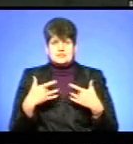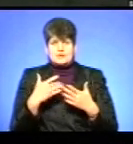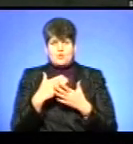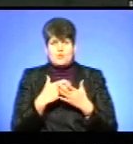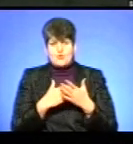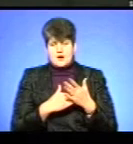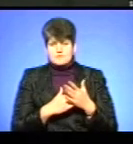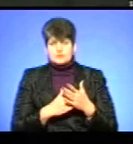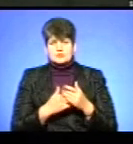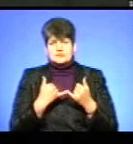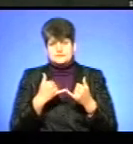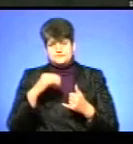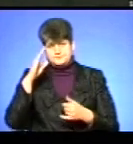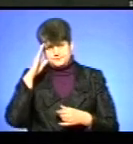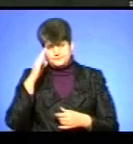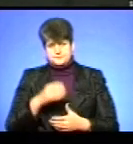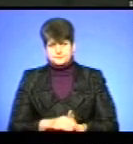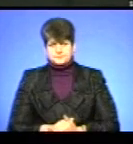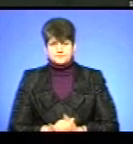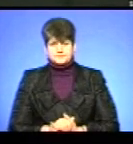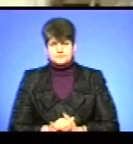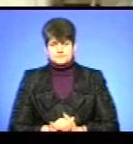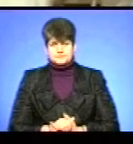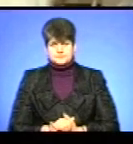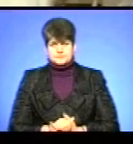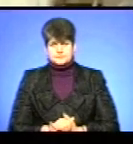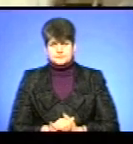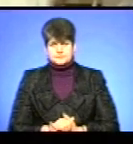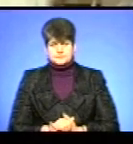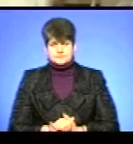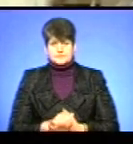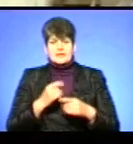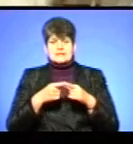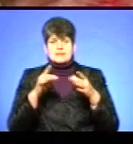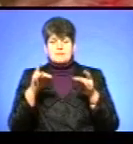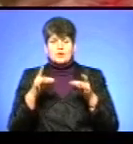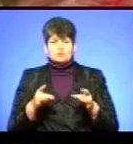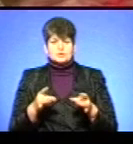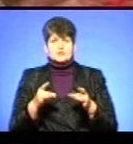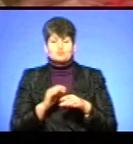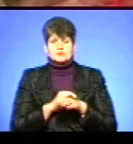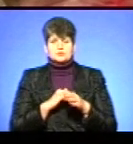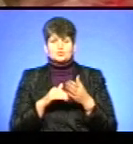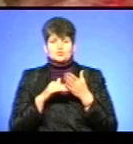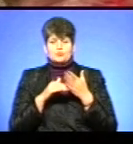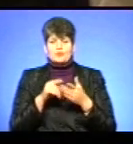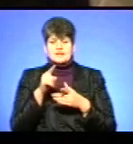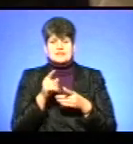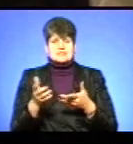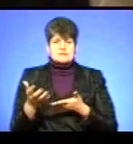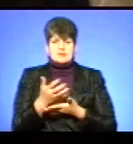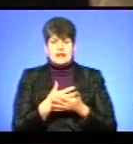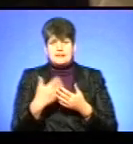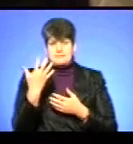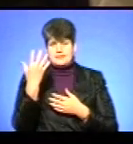для бійців. Більше у сюжеті Марії Котенко. Це пакунки із гуманітарною допомогою. Її збирали